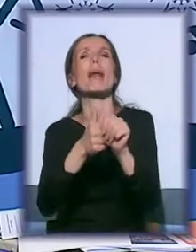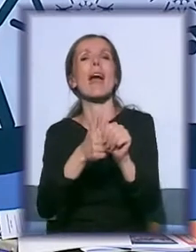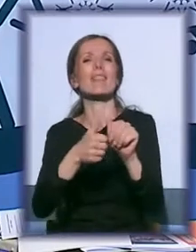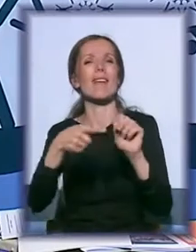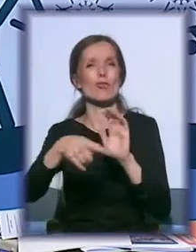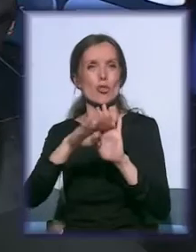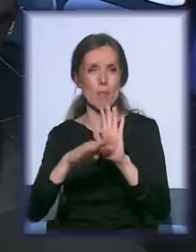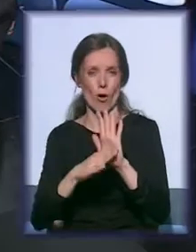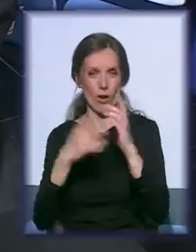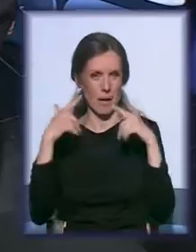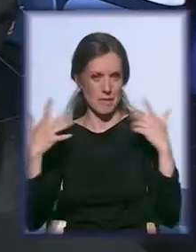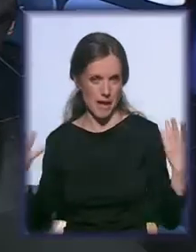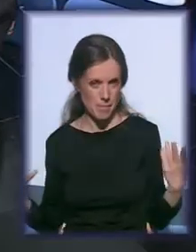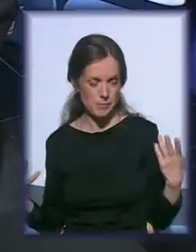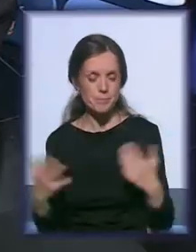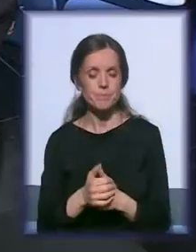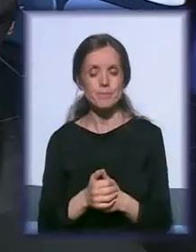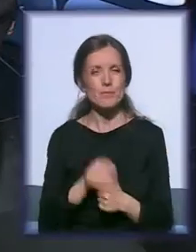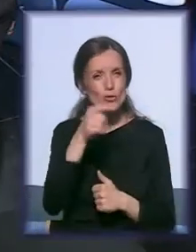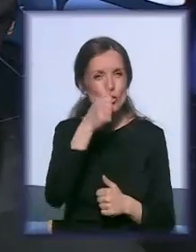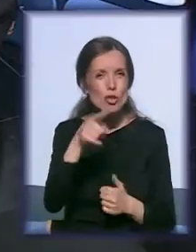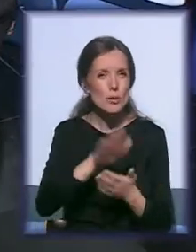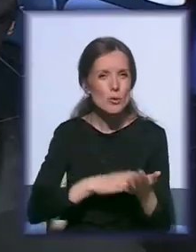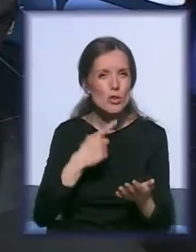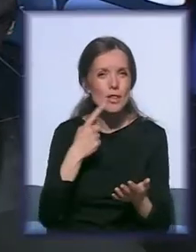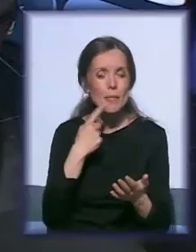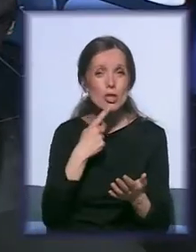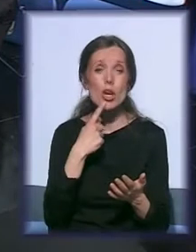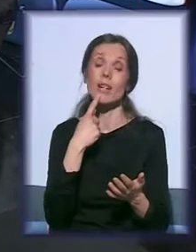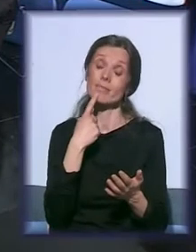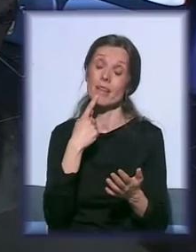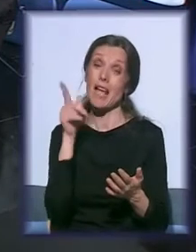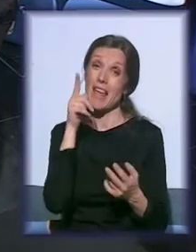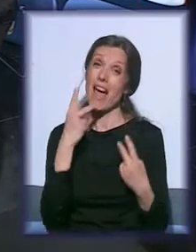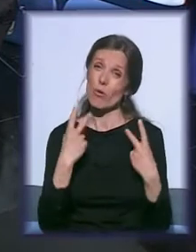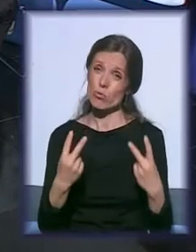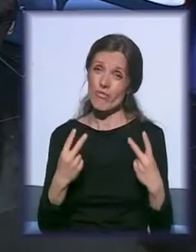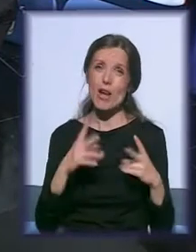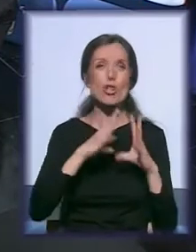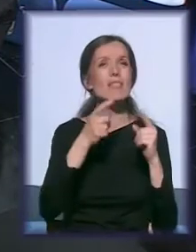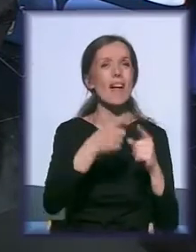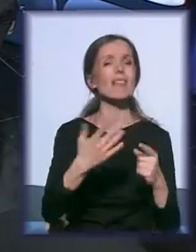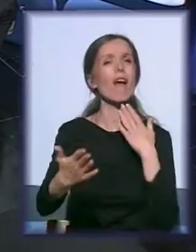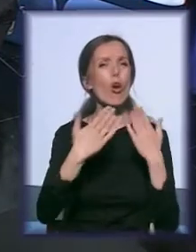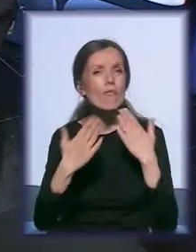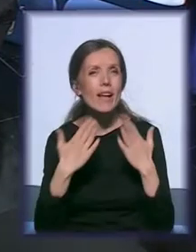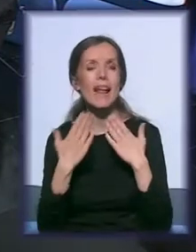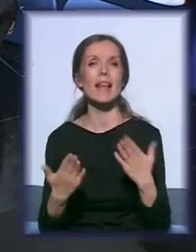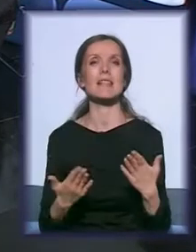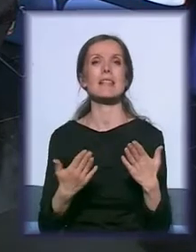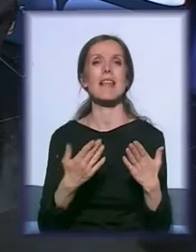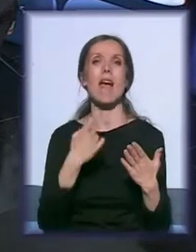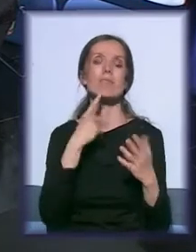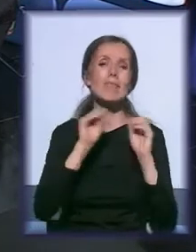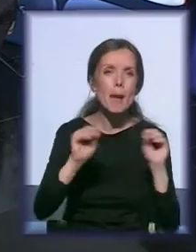sajma, to je ovo o čemu ste vi počeli pričati, Goran, od velikog. Znači da su sve te konferencije, da ih razovemo